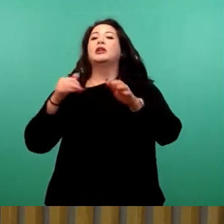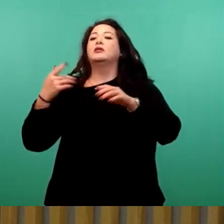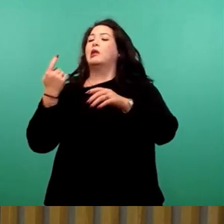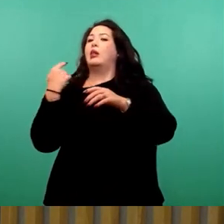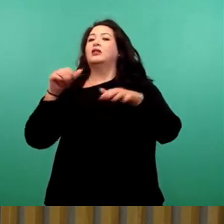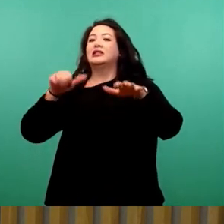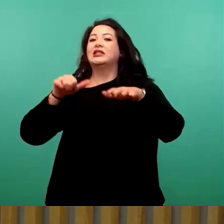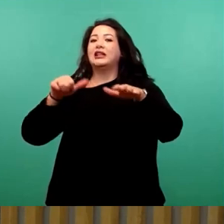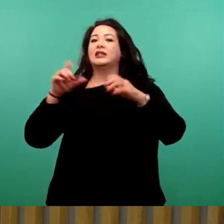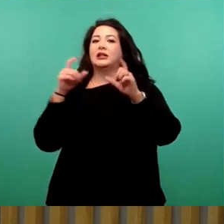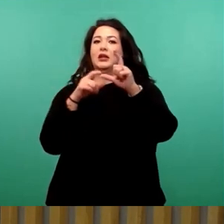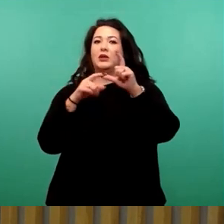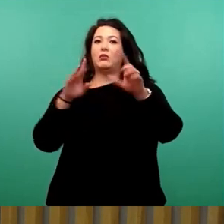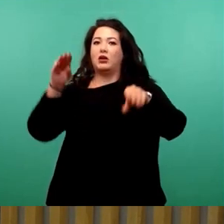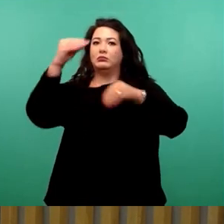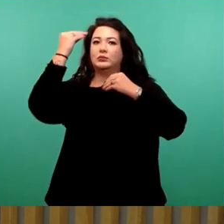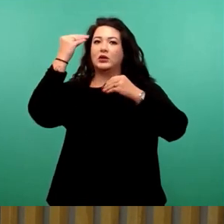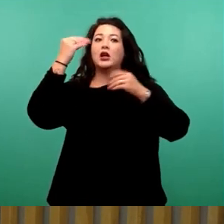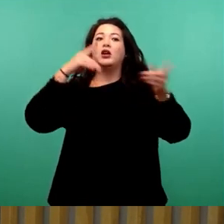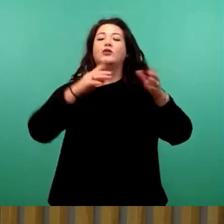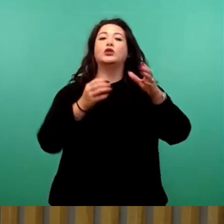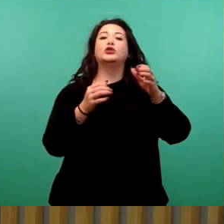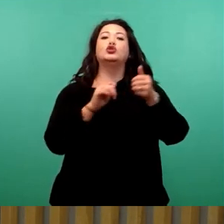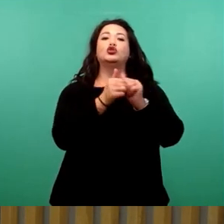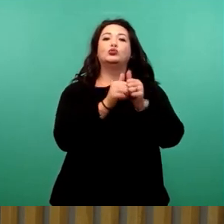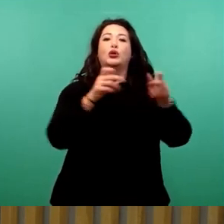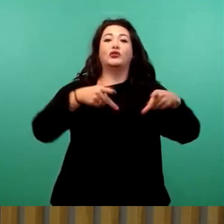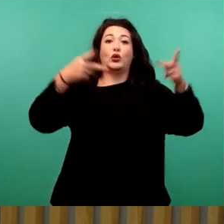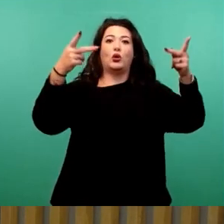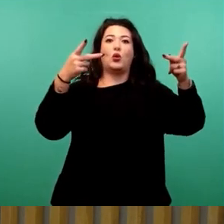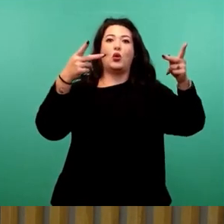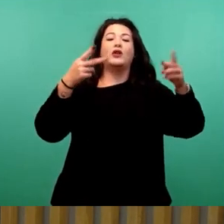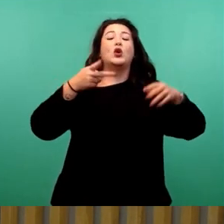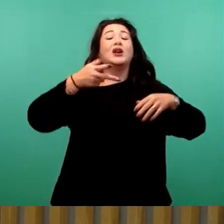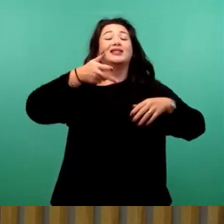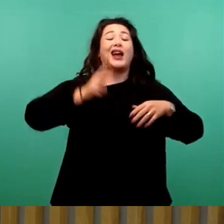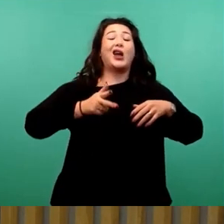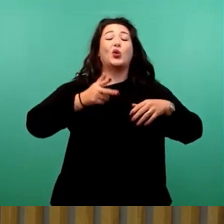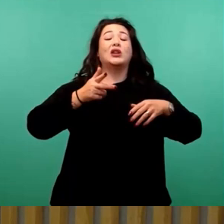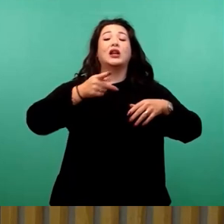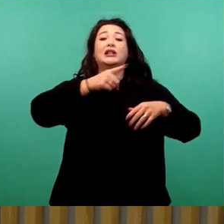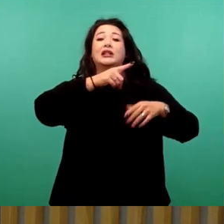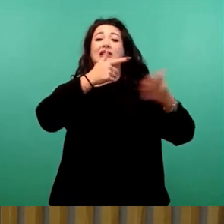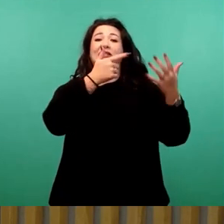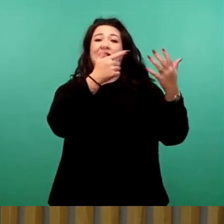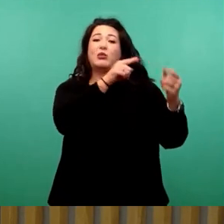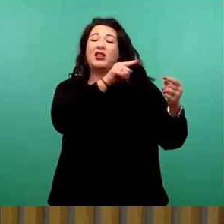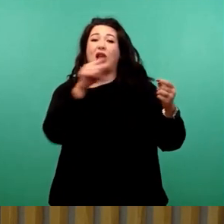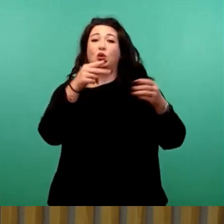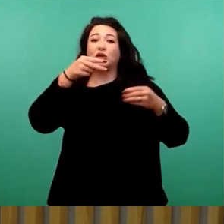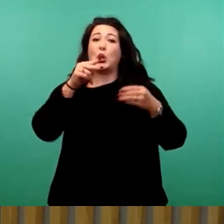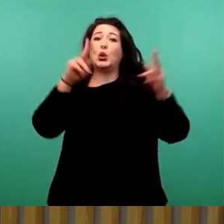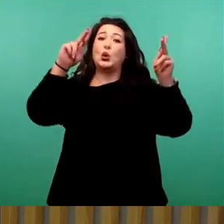dass es für die konsumtive Sportförderung ein Defizit von 307.000 Euro gegenüber der Budgetvorgabe gab